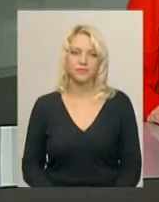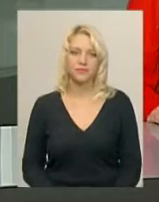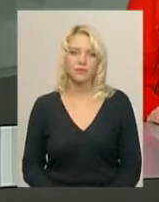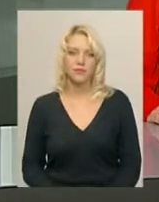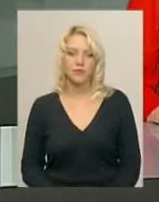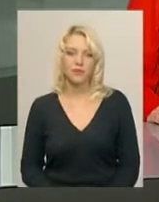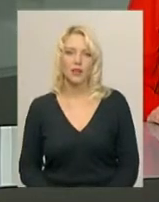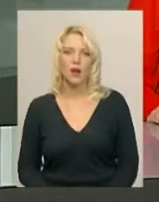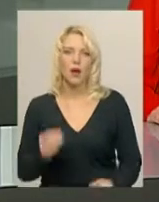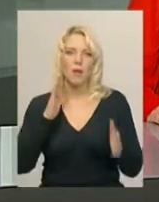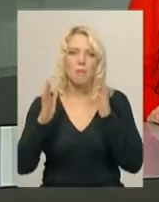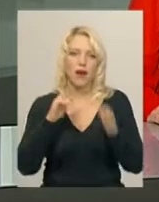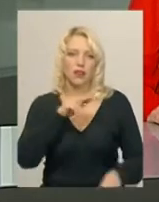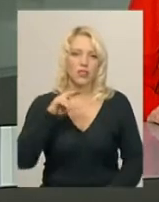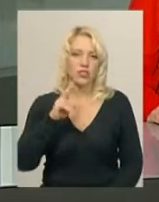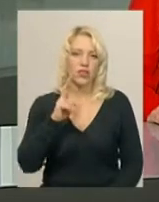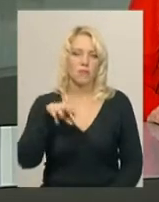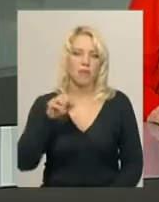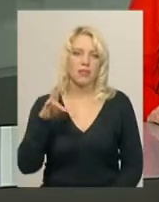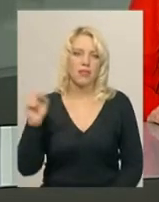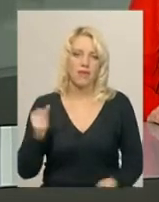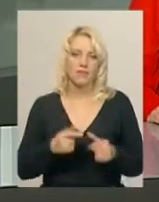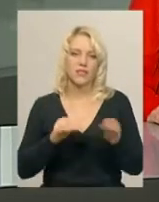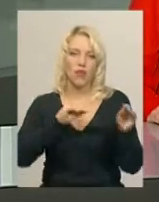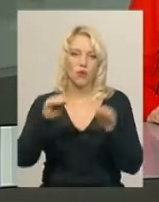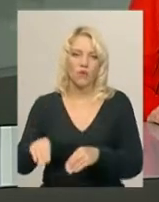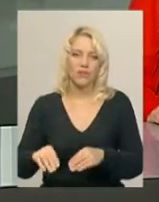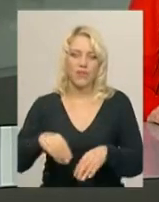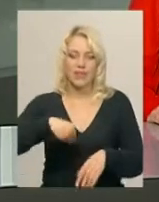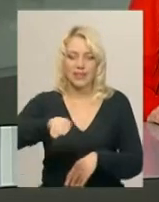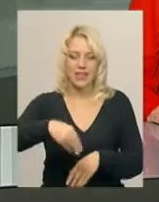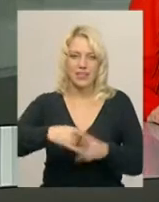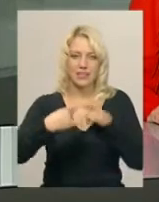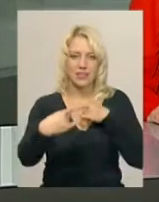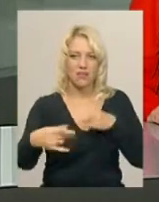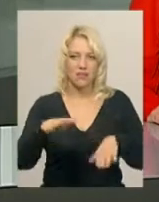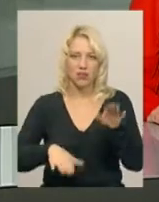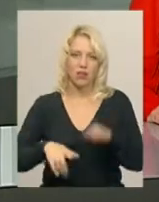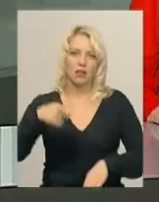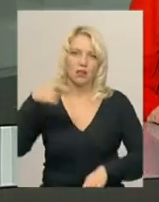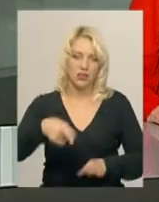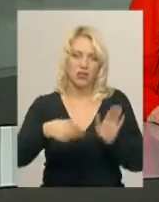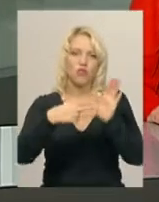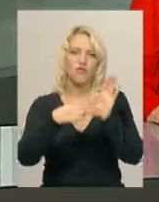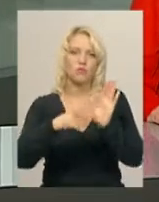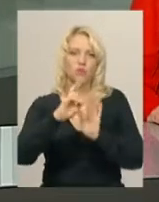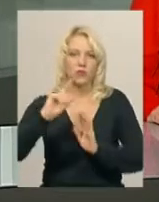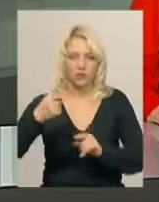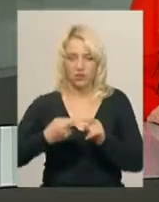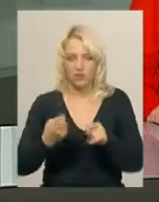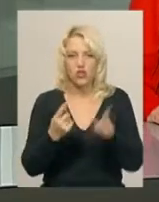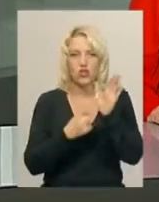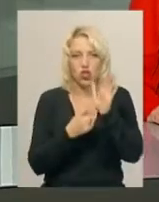У парку ім. Михайла Чеквана у Хмельницькому сьогодні встановили тенісний стіл вагою 1800 кілограмів. Він шостий за